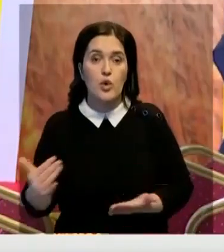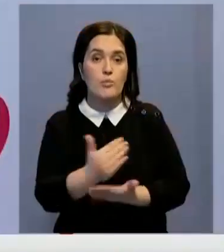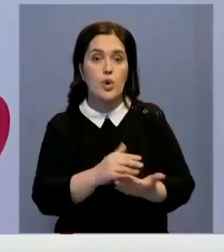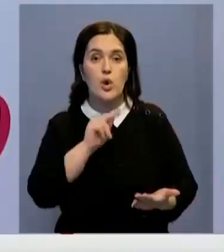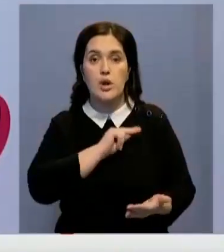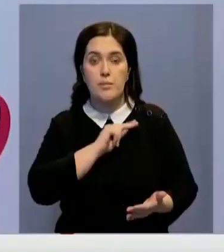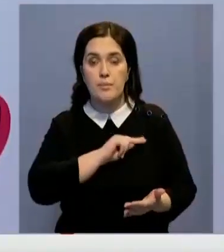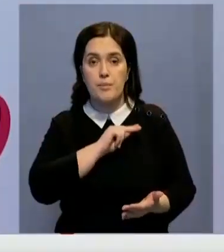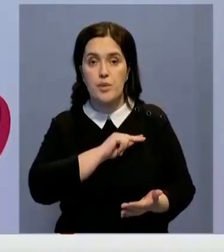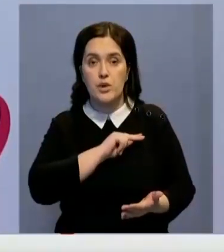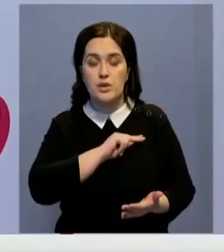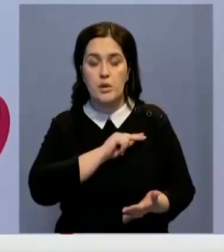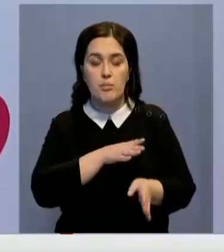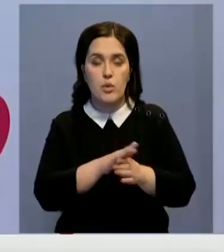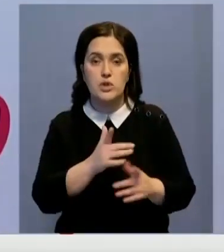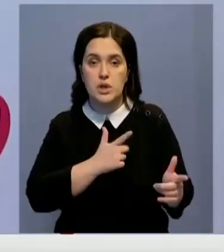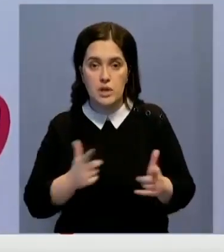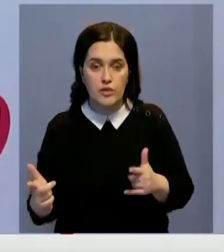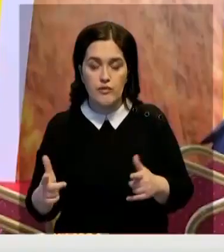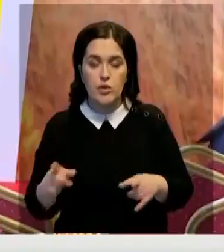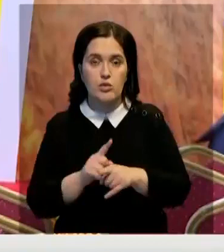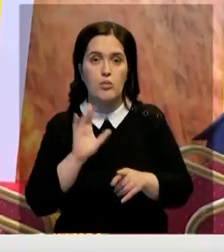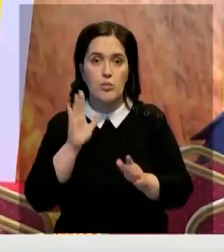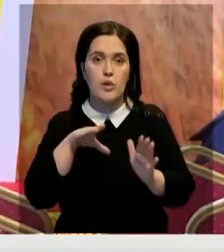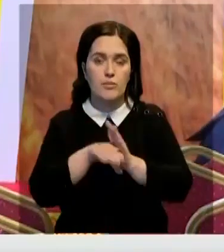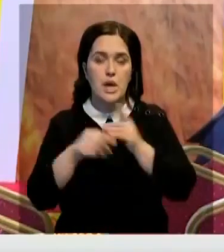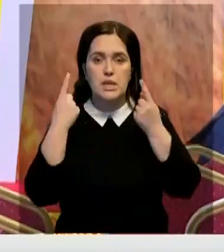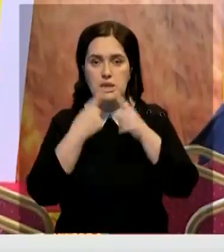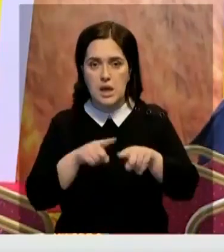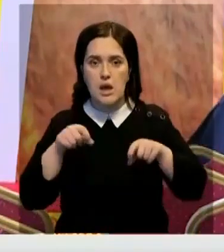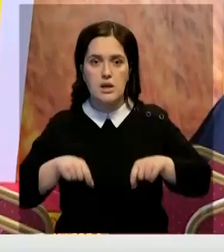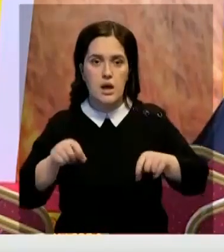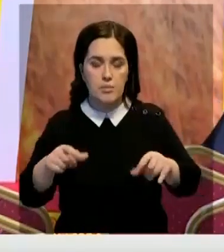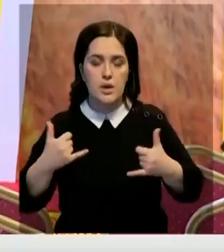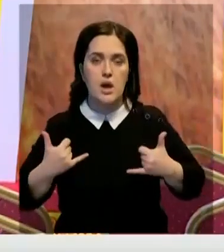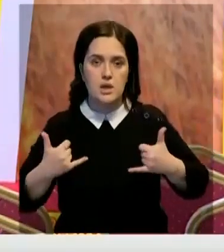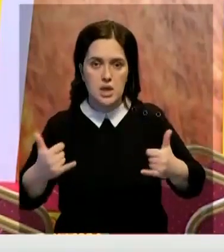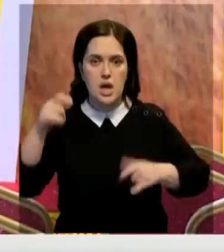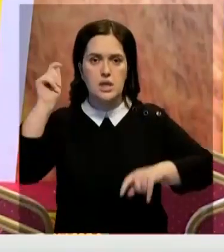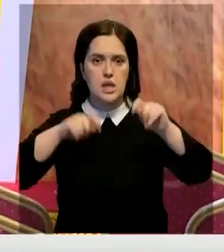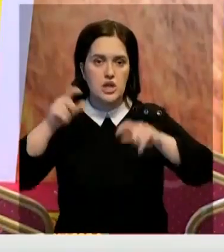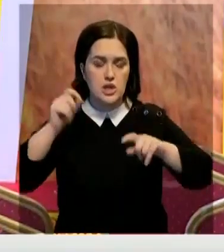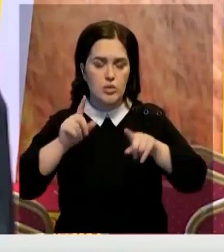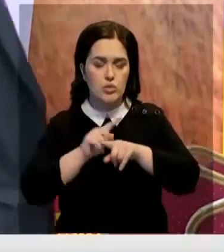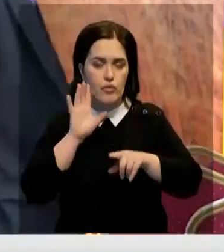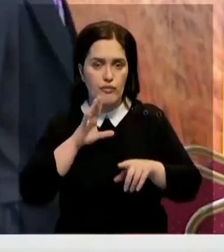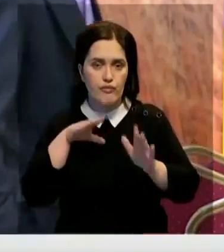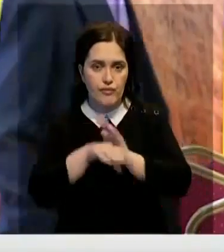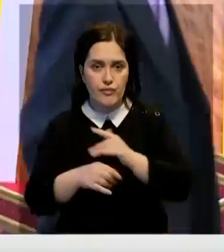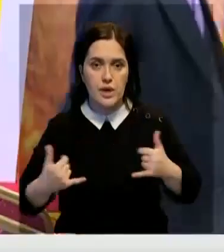работы полные. Наряду с этим будут внедряться технологии капельного орошения, дождевального орошения